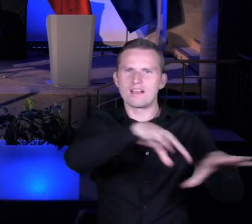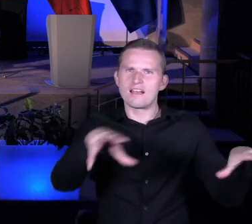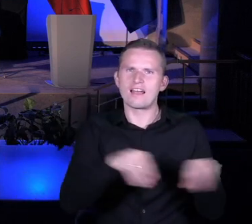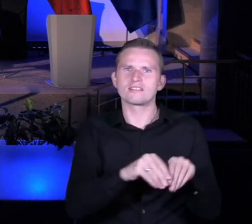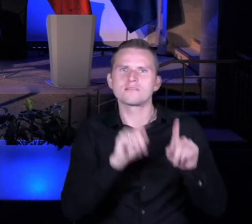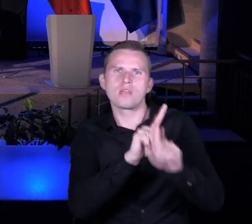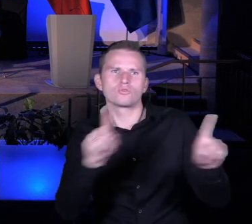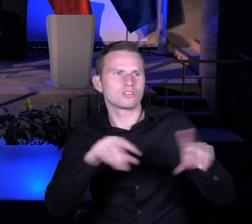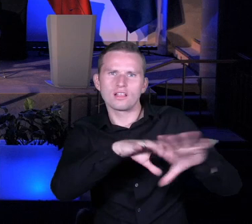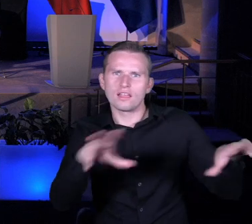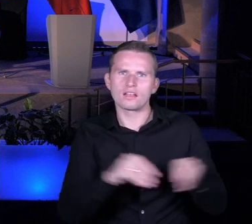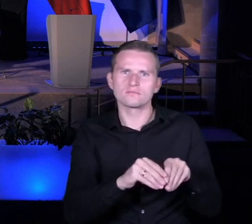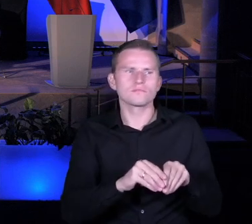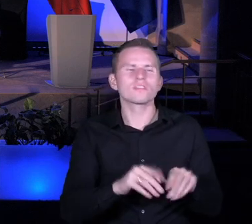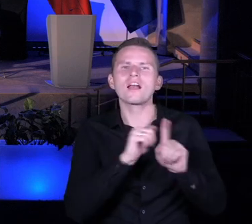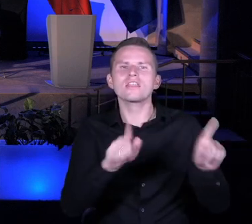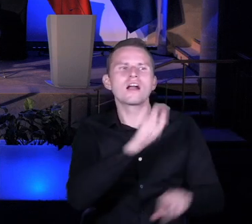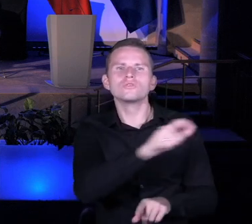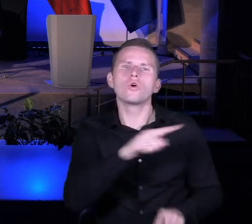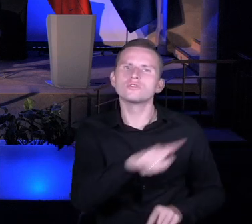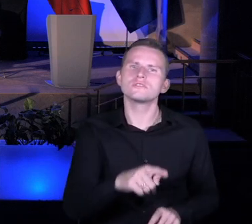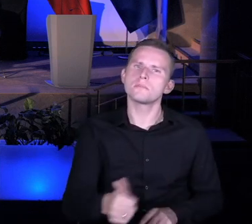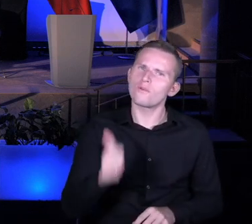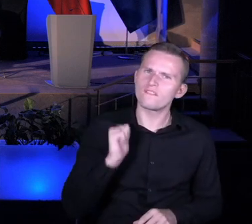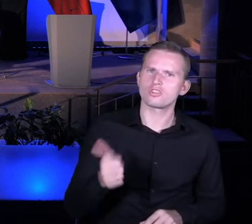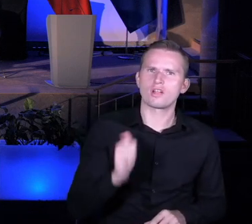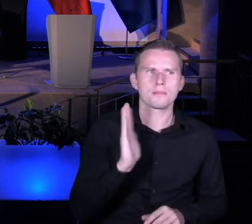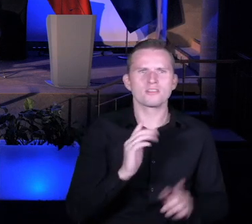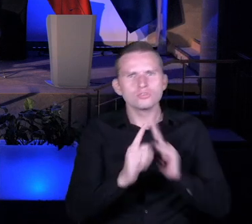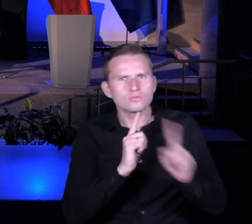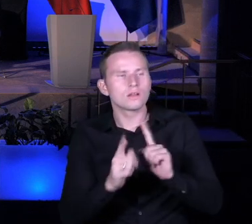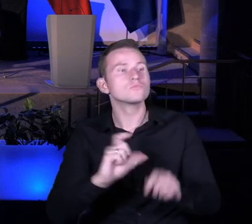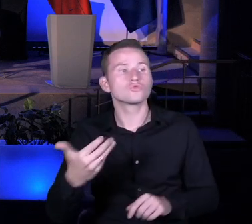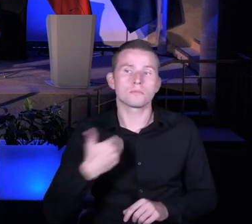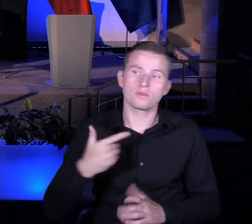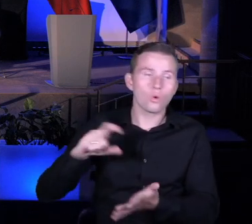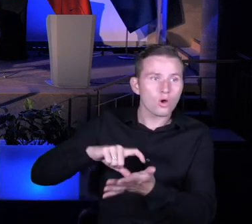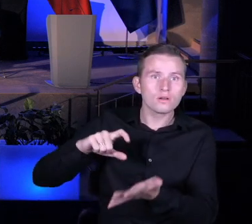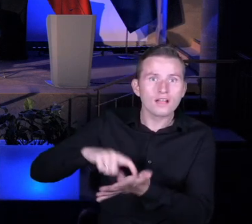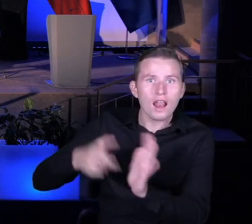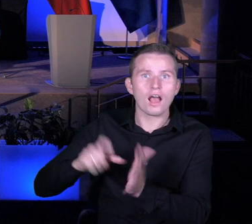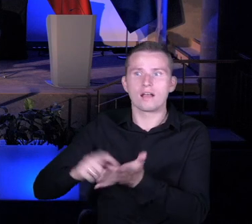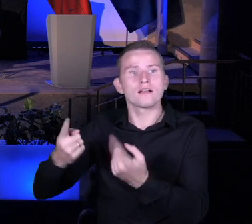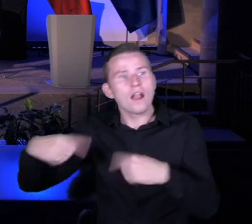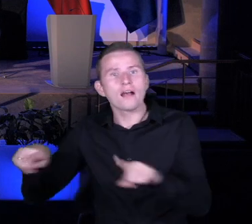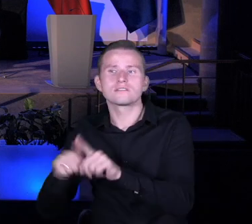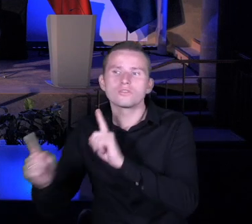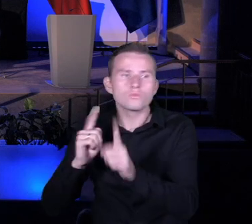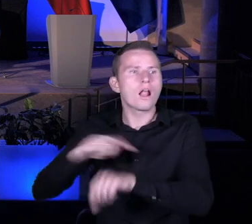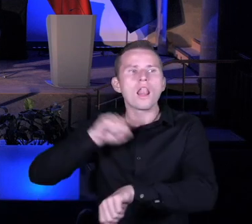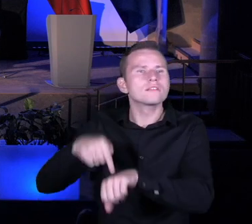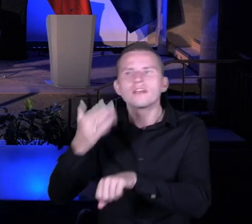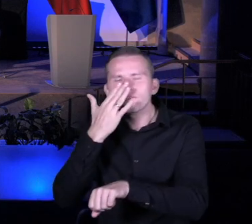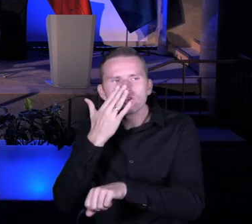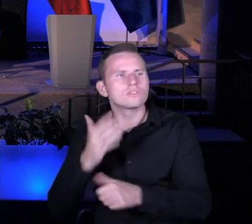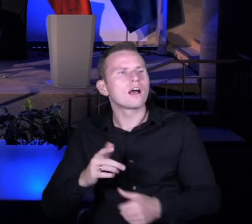profesjonalny będą ze mną rozmawiały na temat tego, co się wydarzyło w klasie, co się wydarzyło na lekcji, co mogę zrobić, żeby